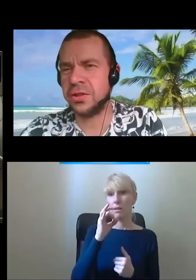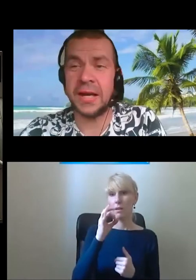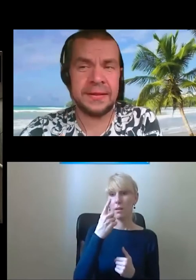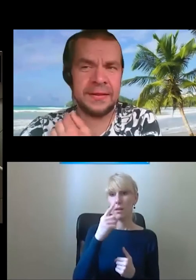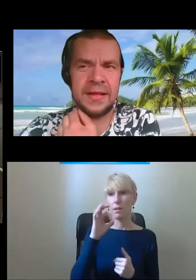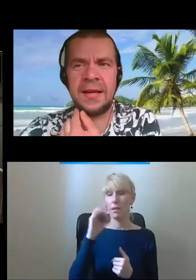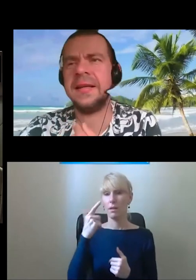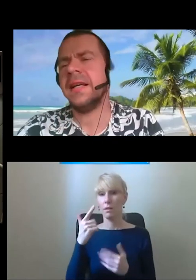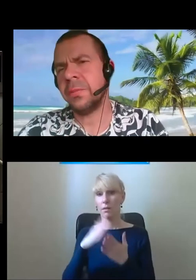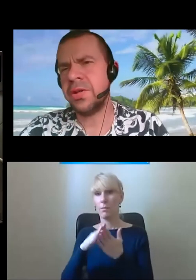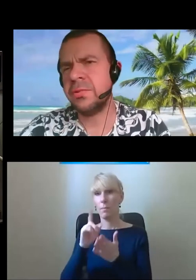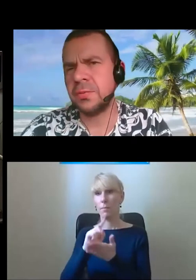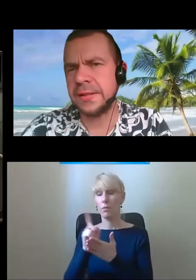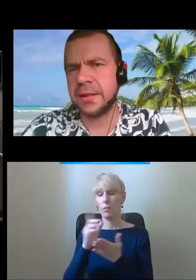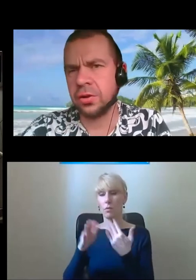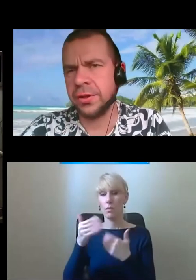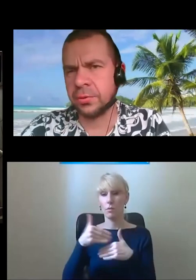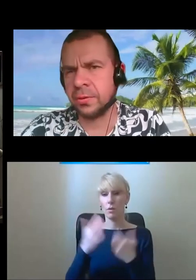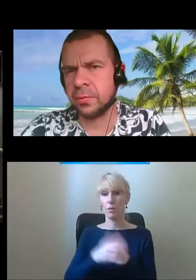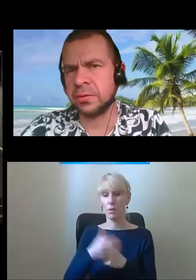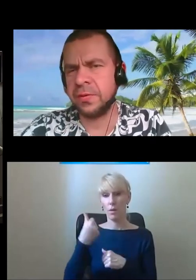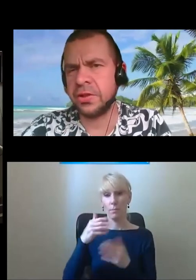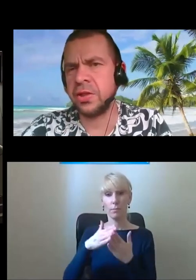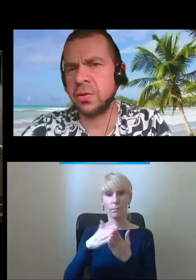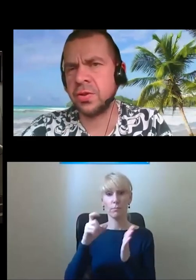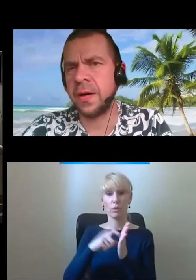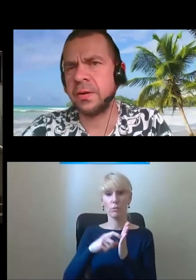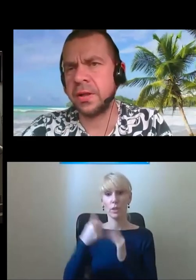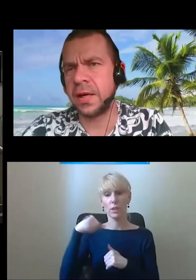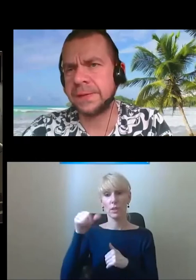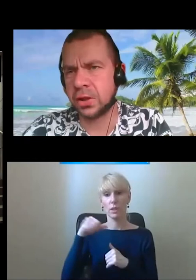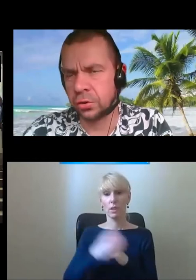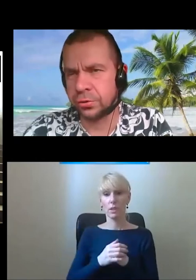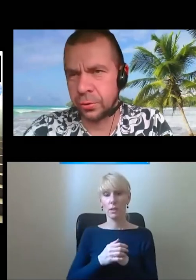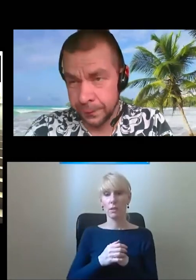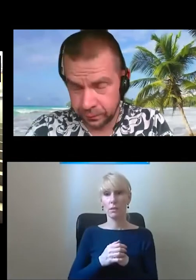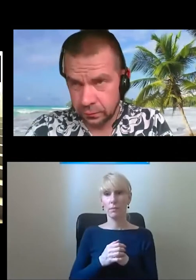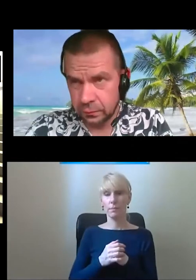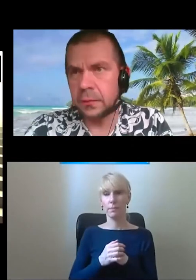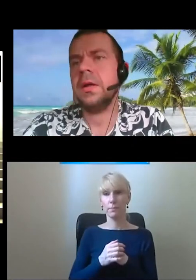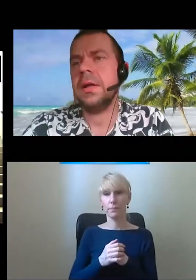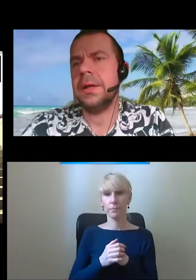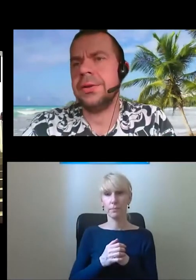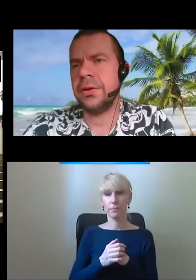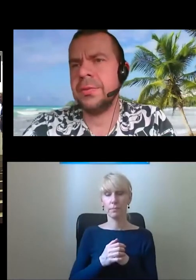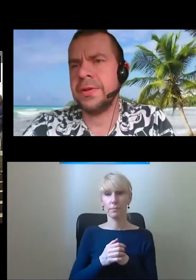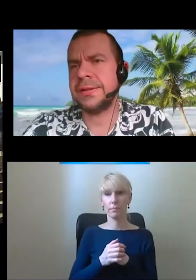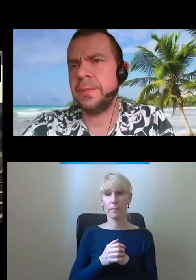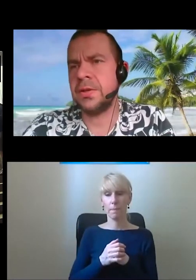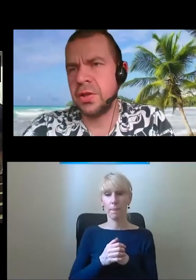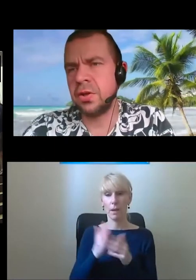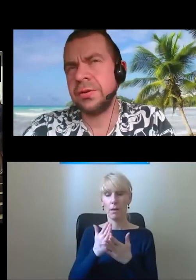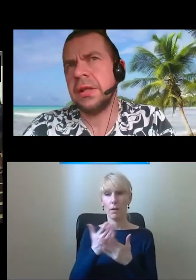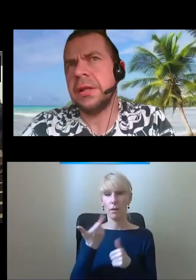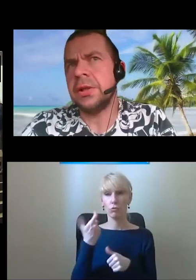minuty dziennie. Podzielmy to przez tygodnie, bo twierdzili, że używają tego razy tygodniu. W tygodniu będzie